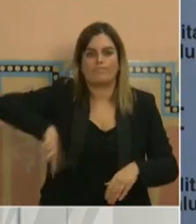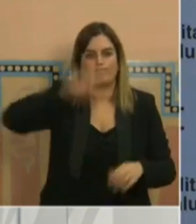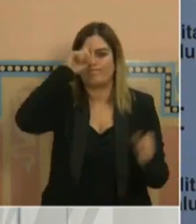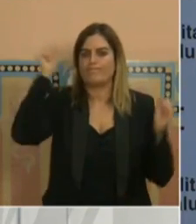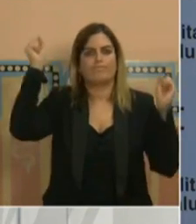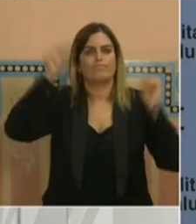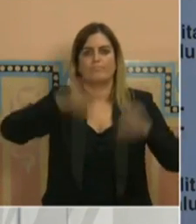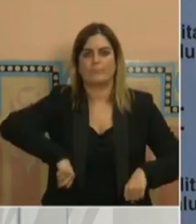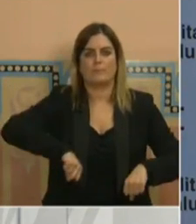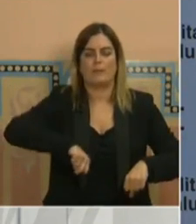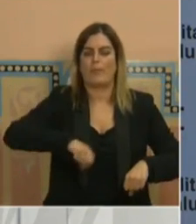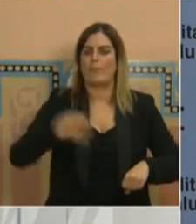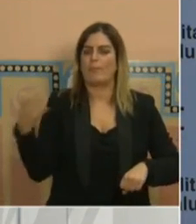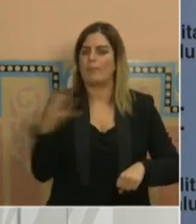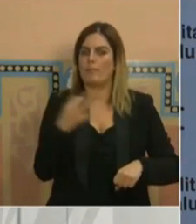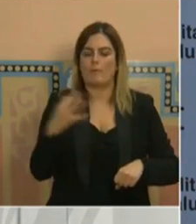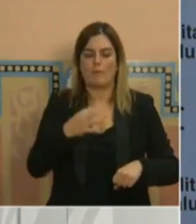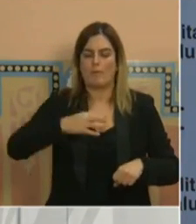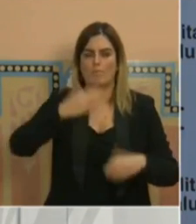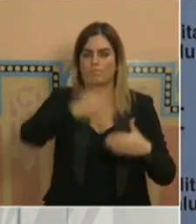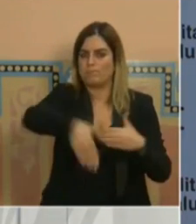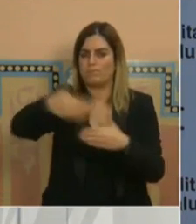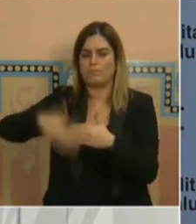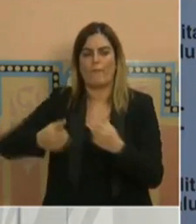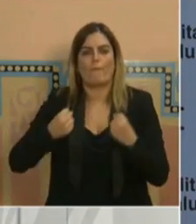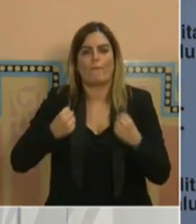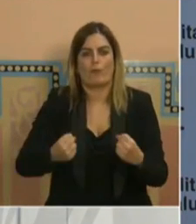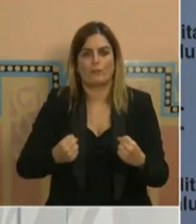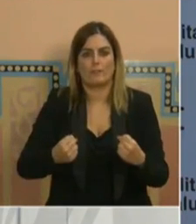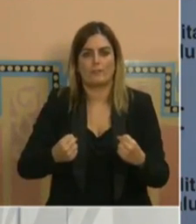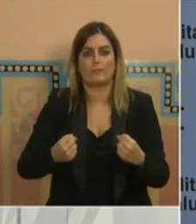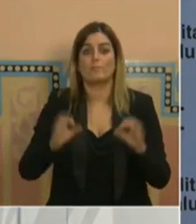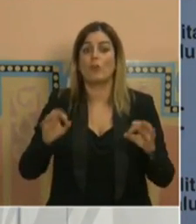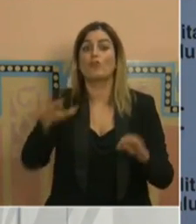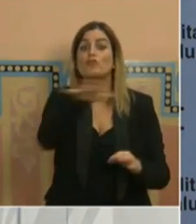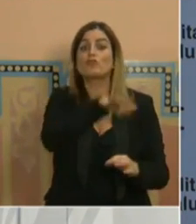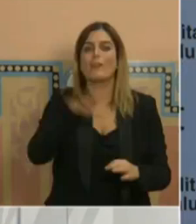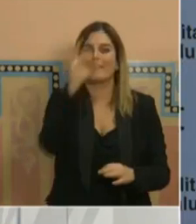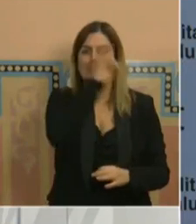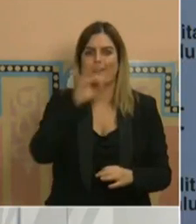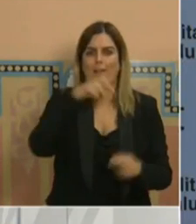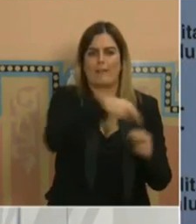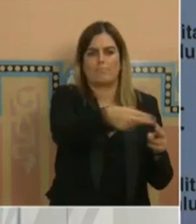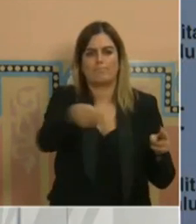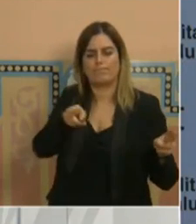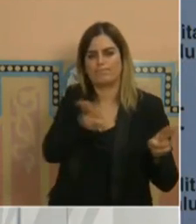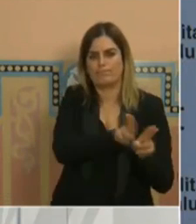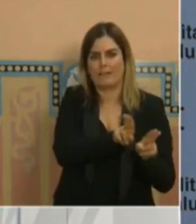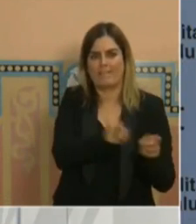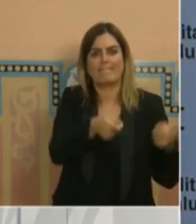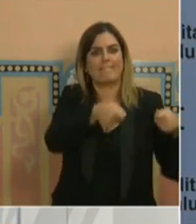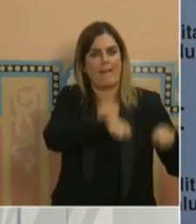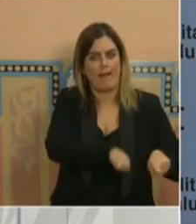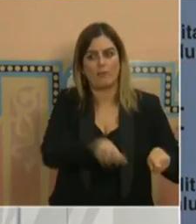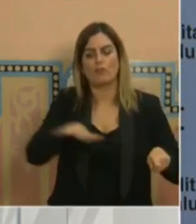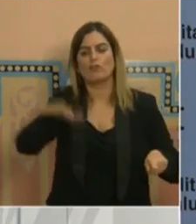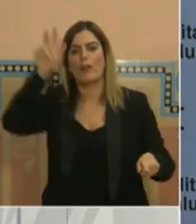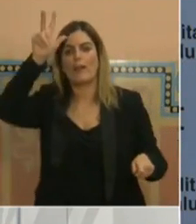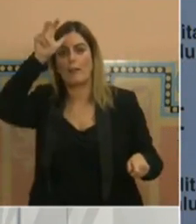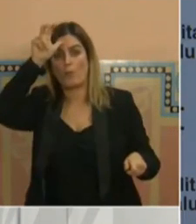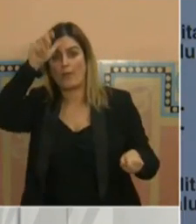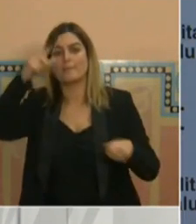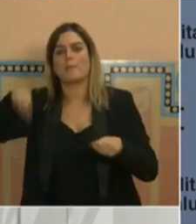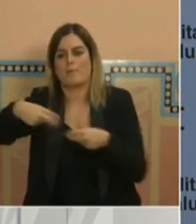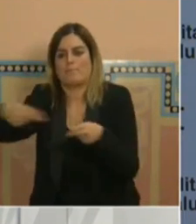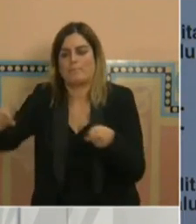'aprendre aquestes mesures contundents. perimetrar la Cerdanya i el Ripollès, permetent només l